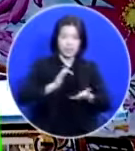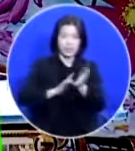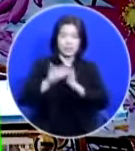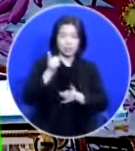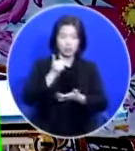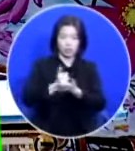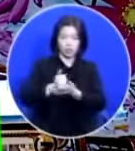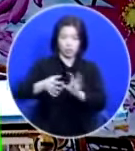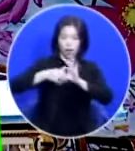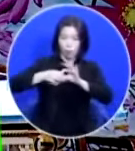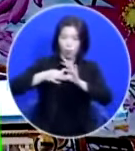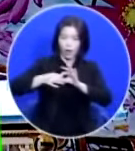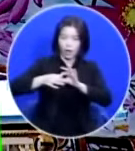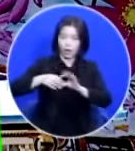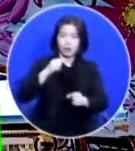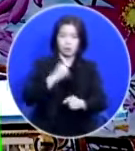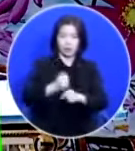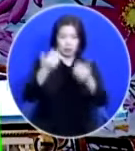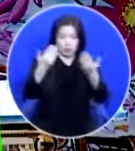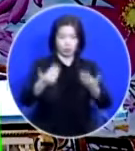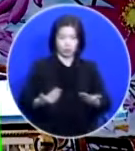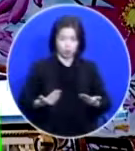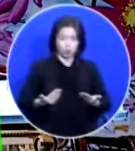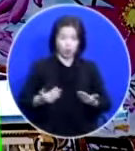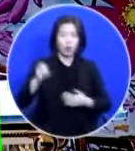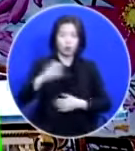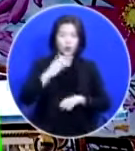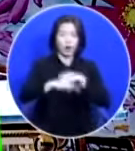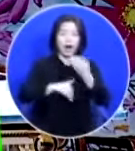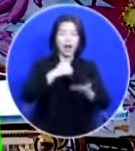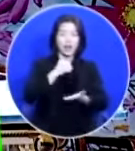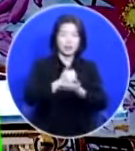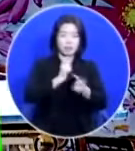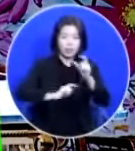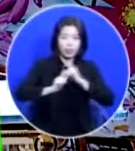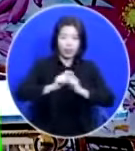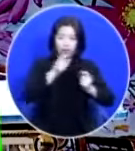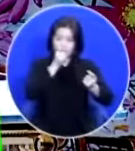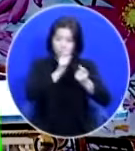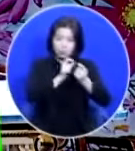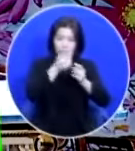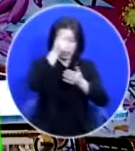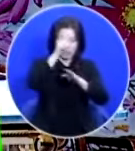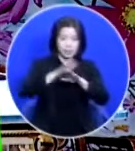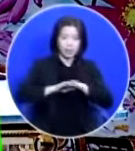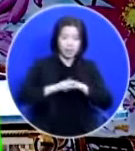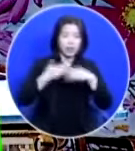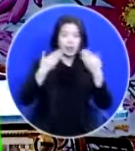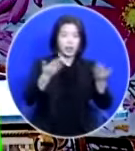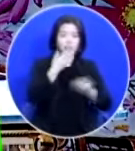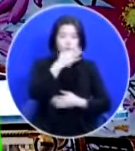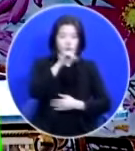관계를 맺어주고 또 하나님을 우리가 친밀히 예배할 수 있게 도와주시고 계십니다